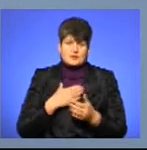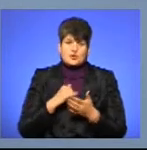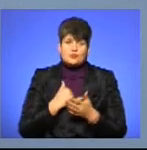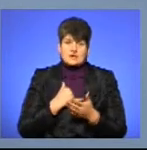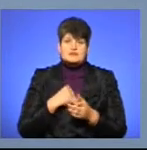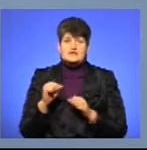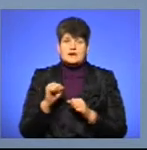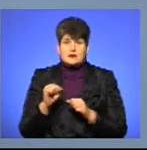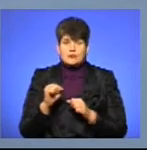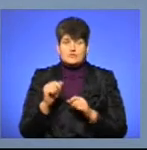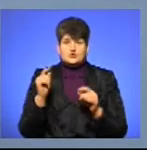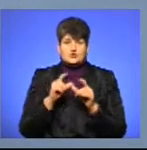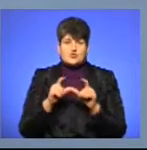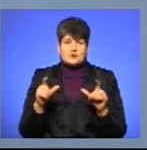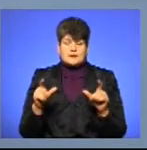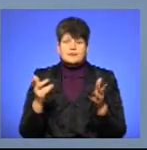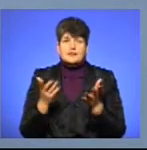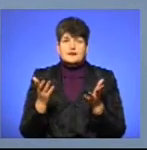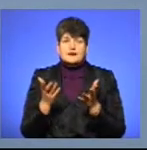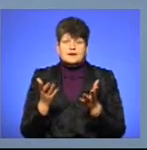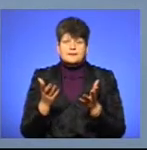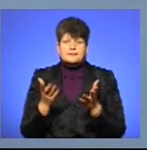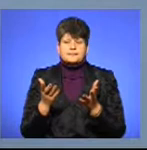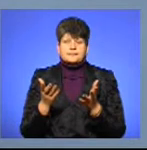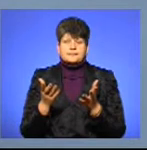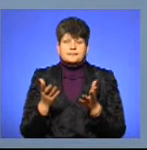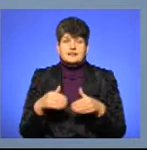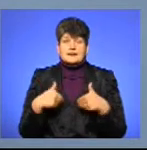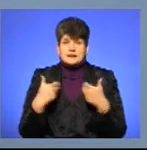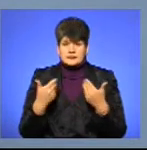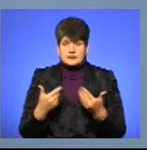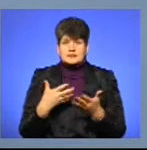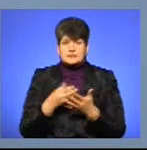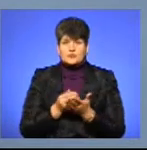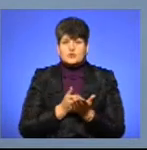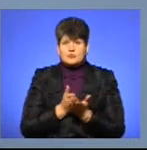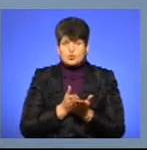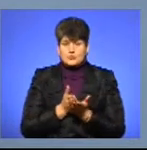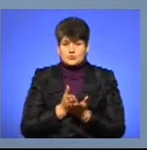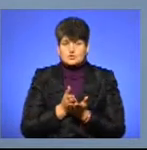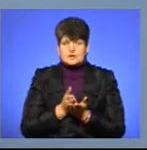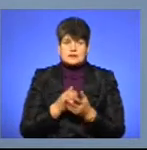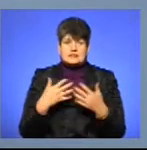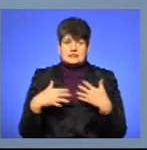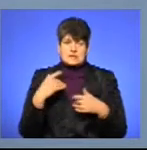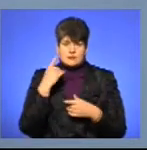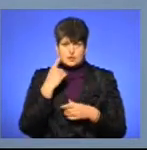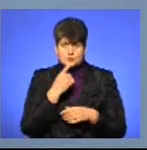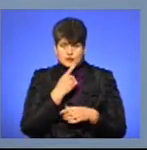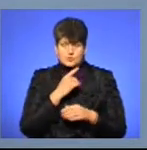в Теребовлі школа, яка надає свої послуги слабозорим